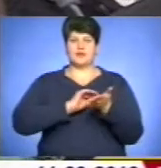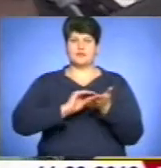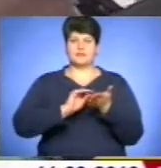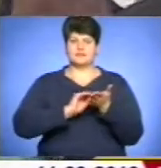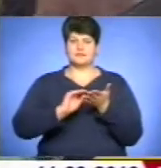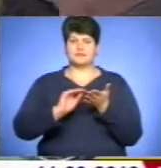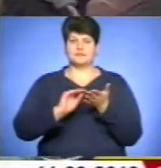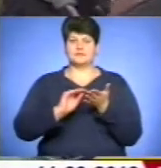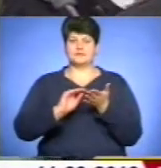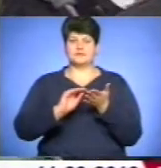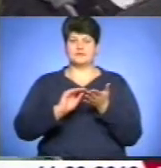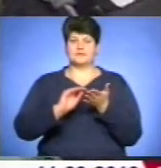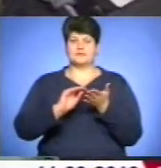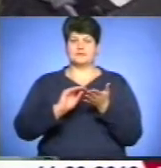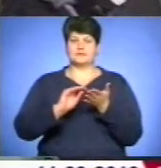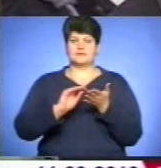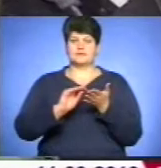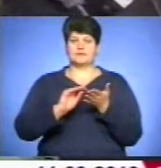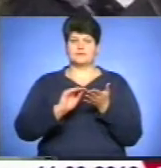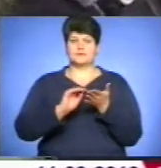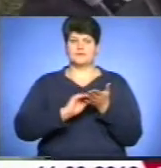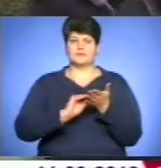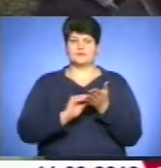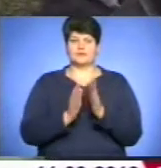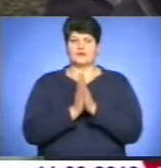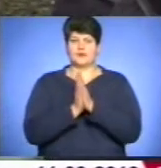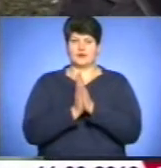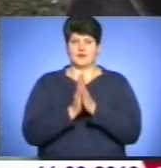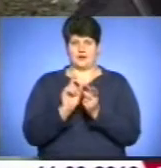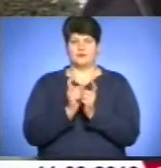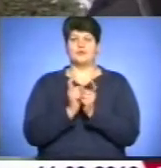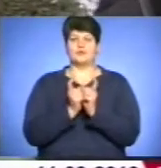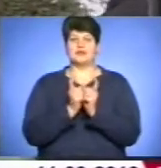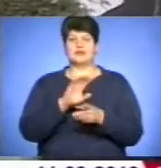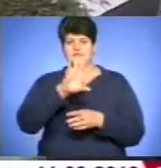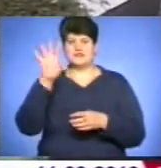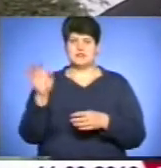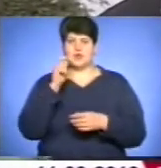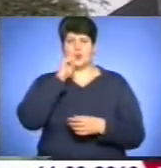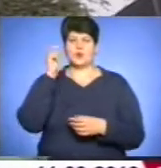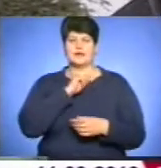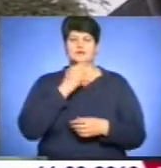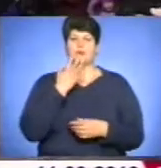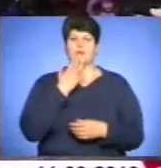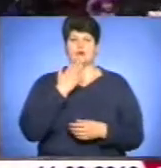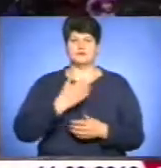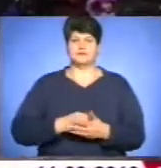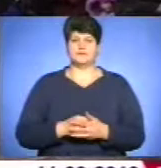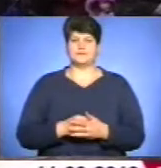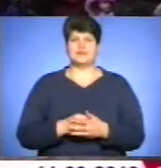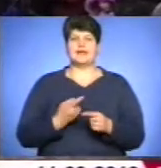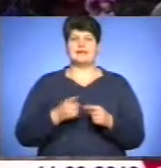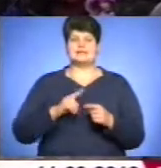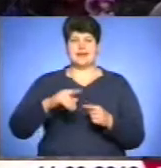заклик до боротьби для всієї української нації. Цей